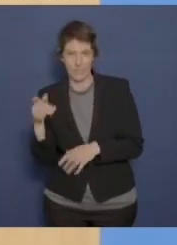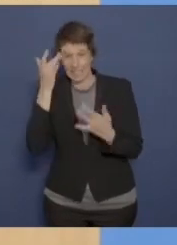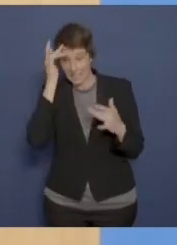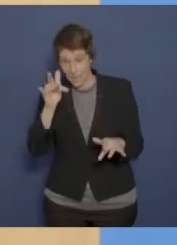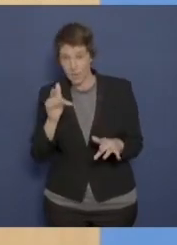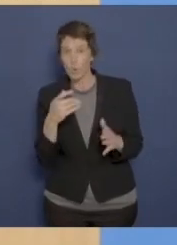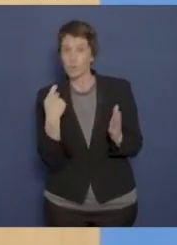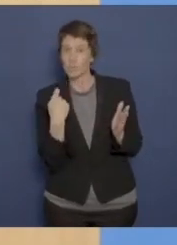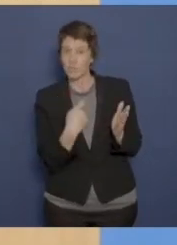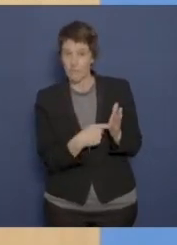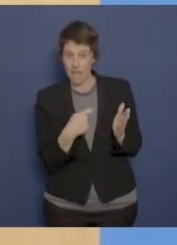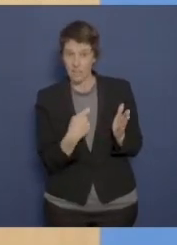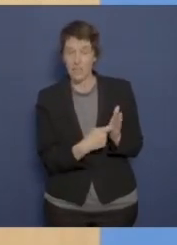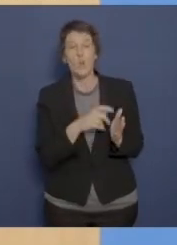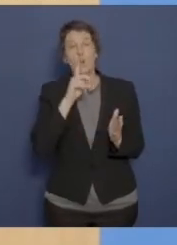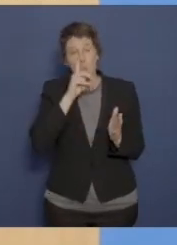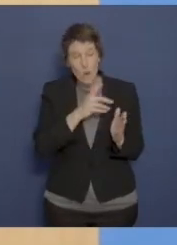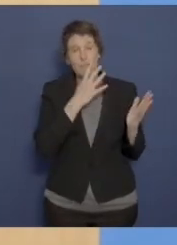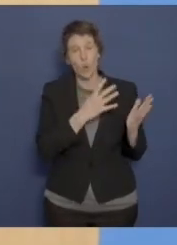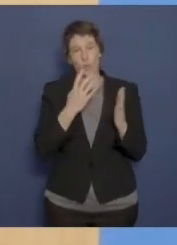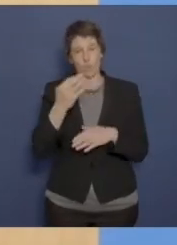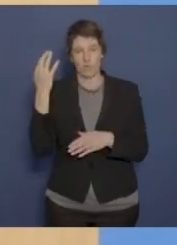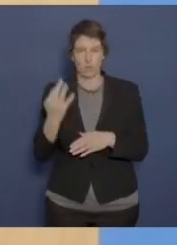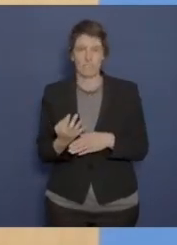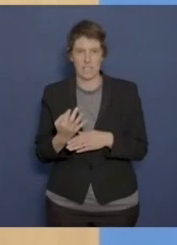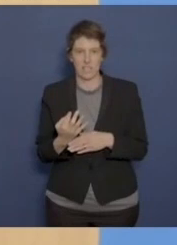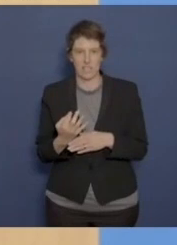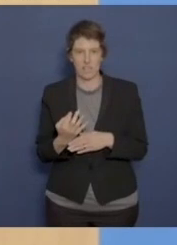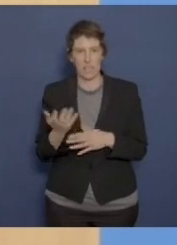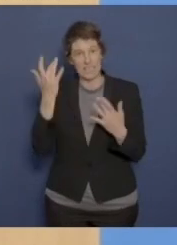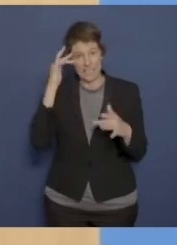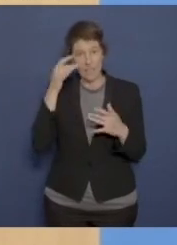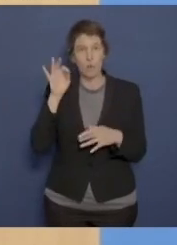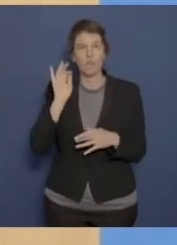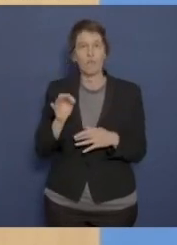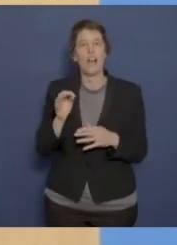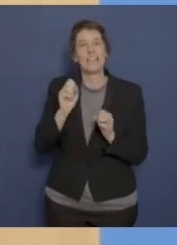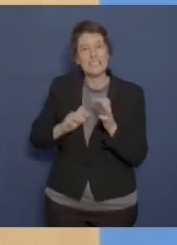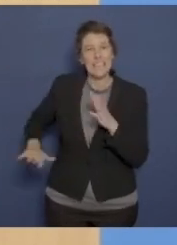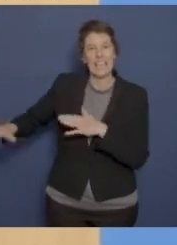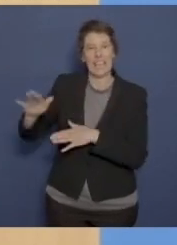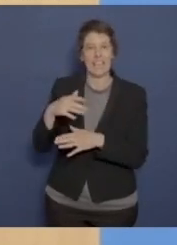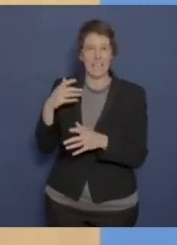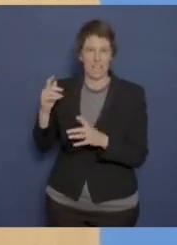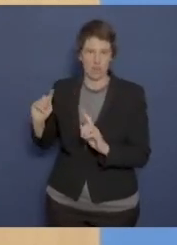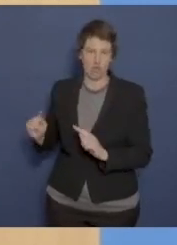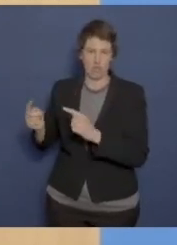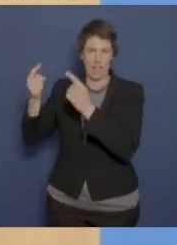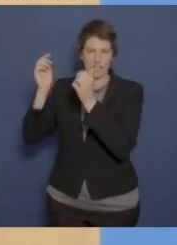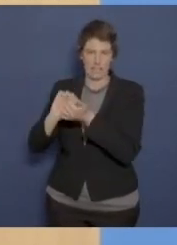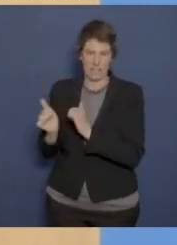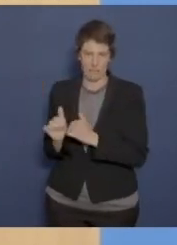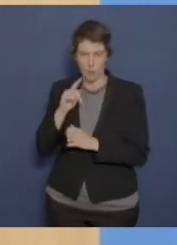Genehmigungswert fasst ausschließlich 99 Prozent auf Genehmigung für die Seestreitkräfte. Also darauf ist das allein